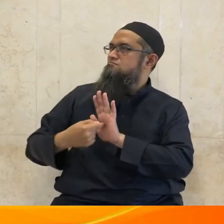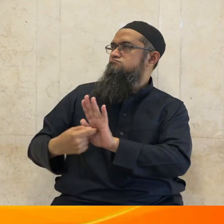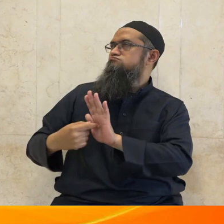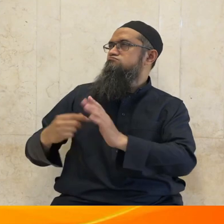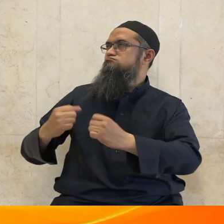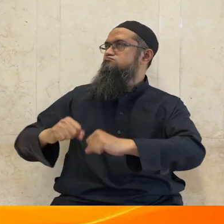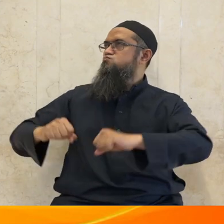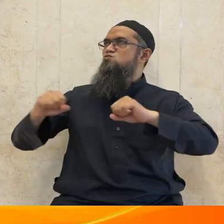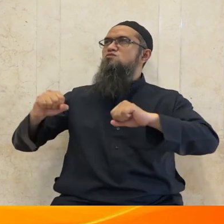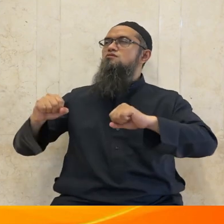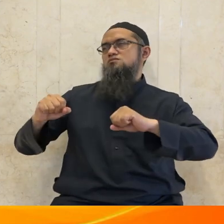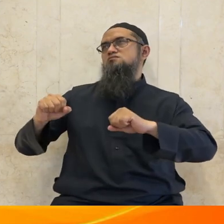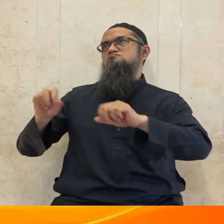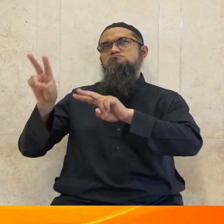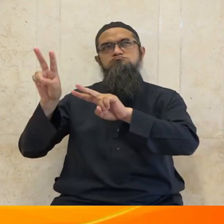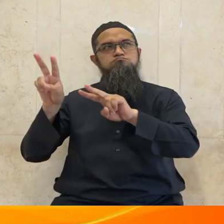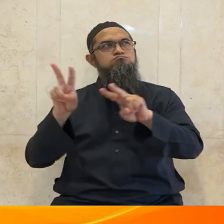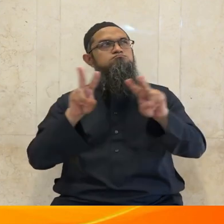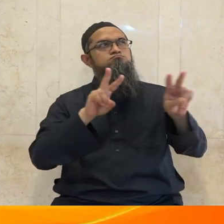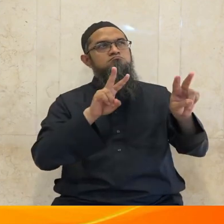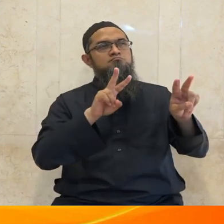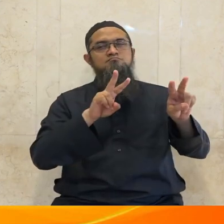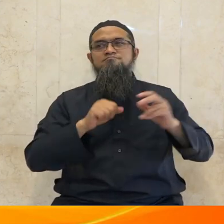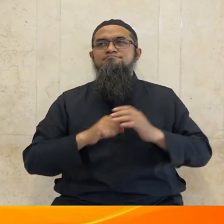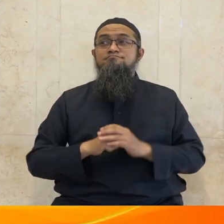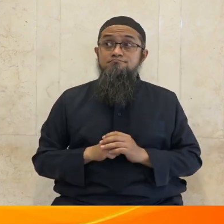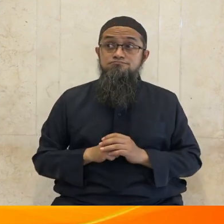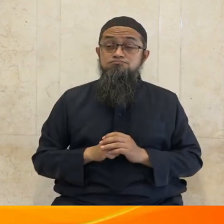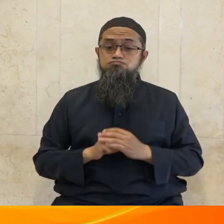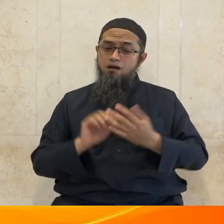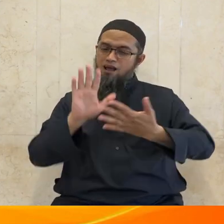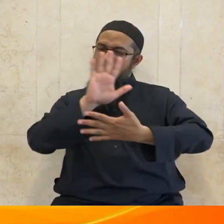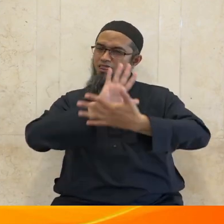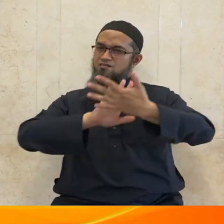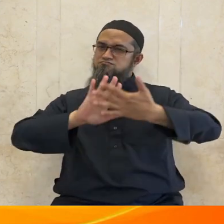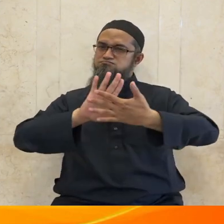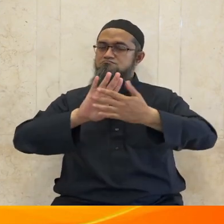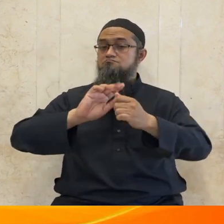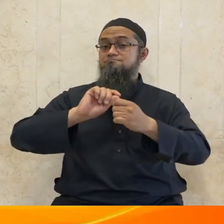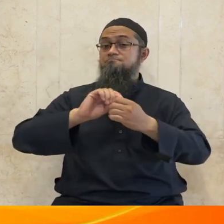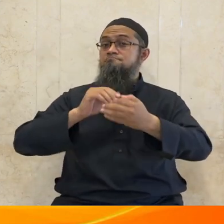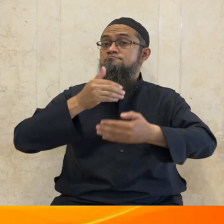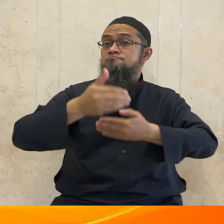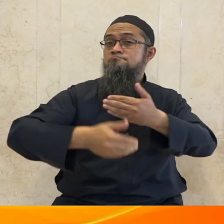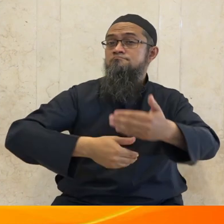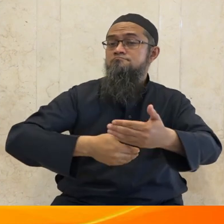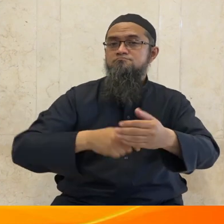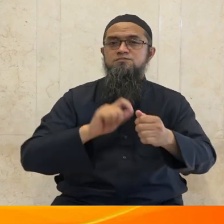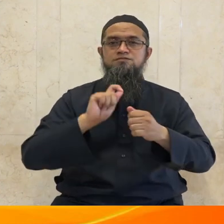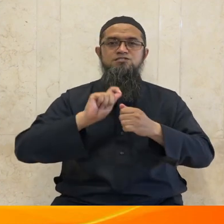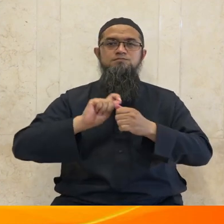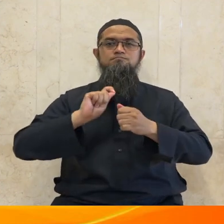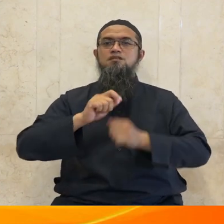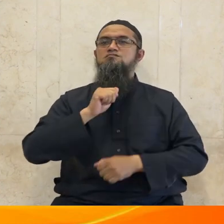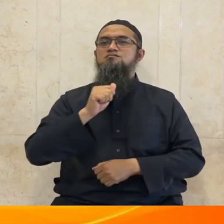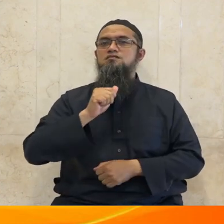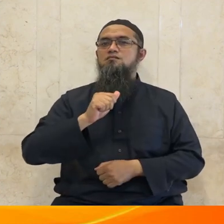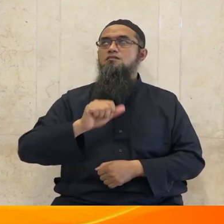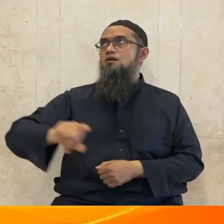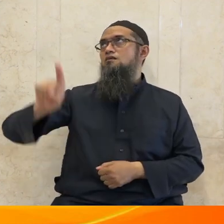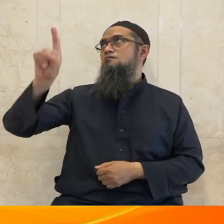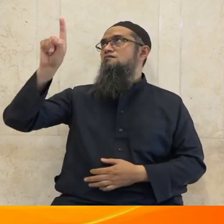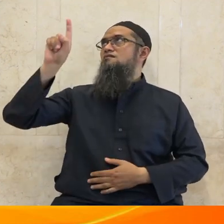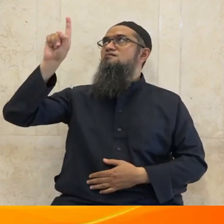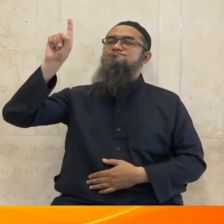fenomena alam itu ada Allah sang pencipta Tuhan yang maha besar penguasa alam semesta juga peringatan